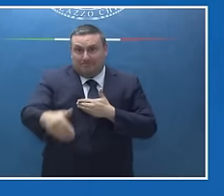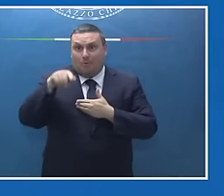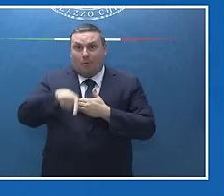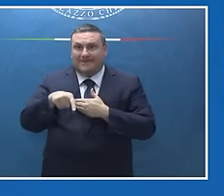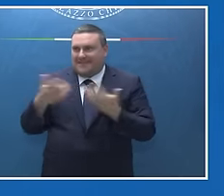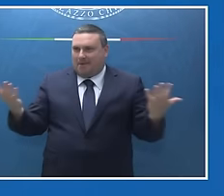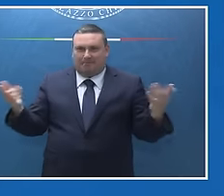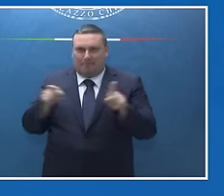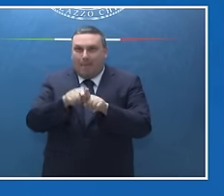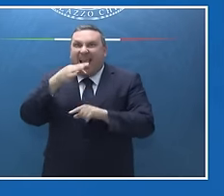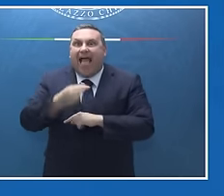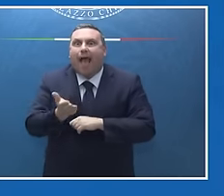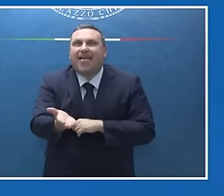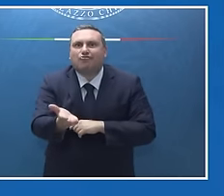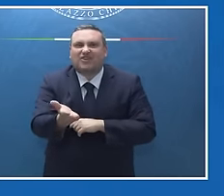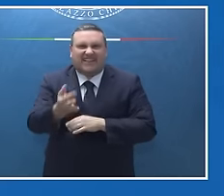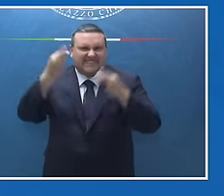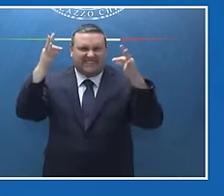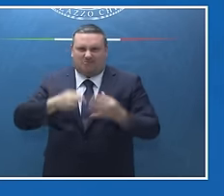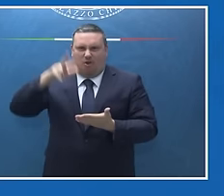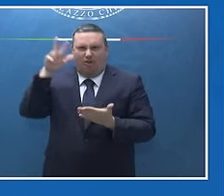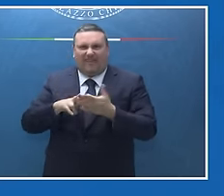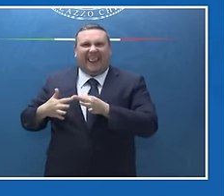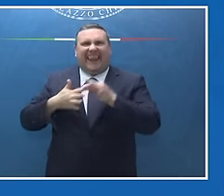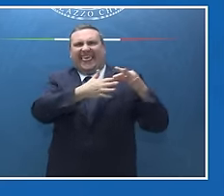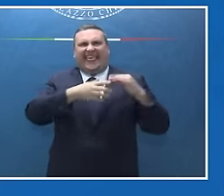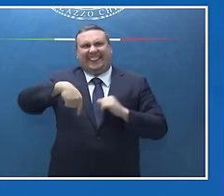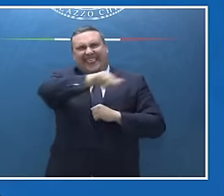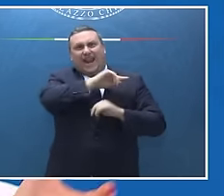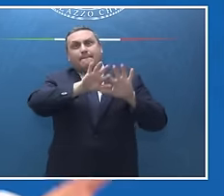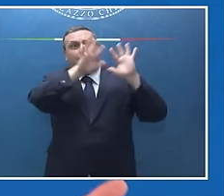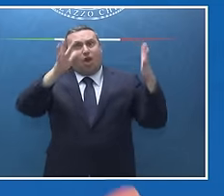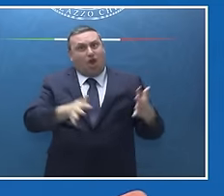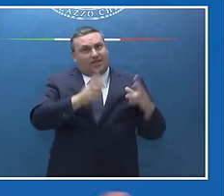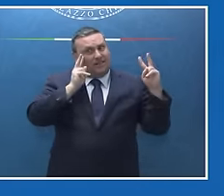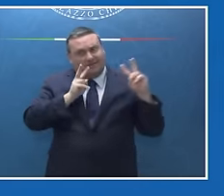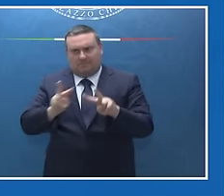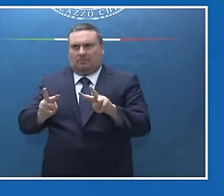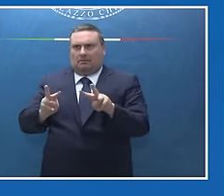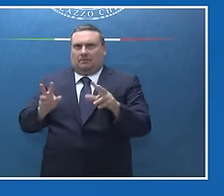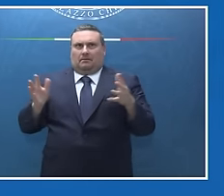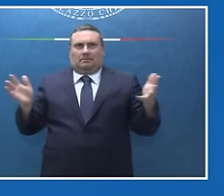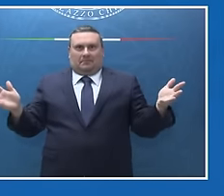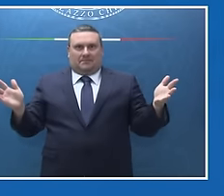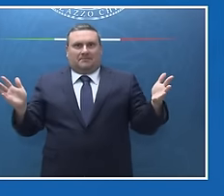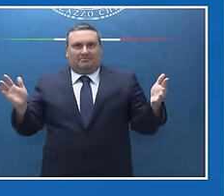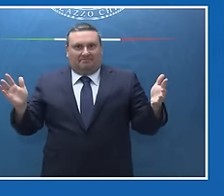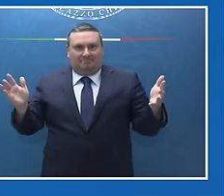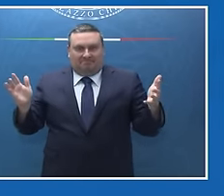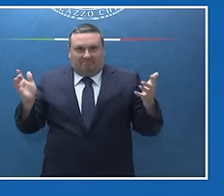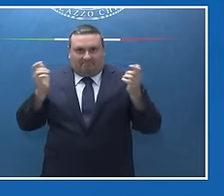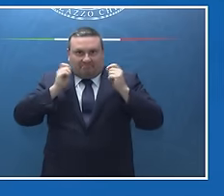viene rafforzata dalla consapevolezza che i leader mondiali hanno del posto nel quale si sono trovati. E